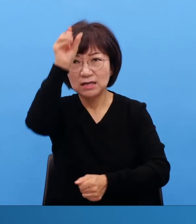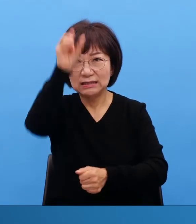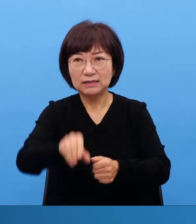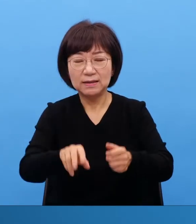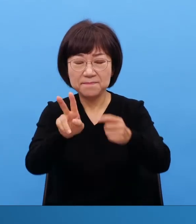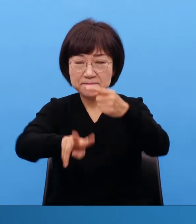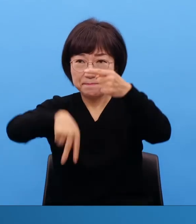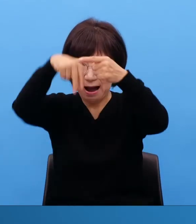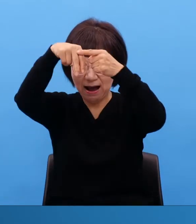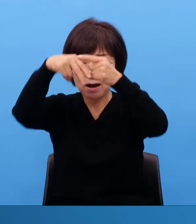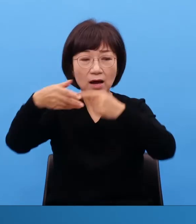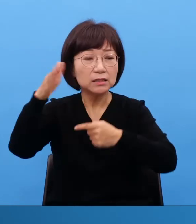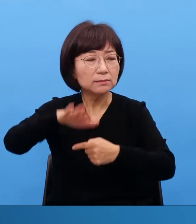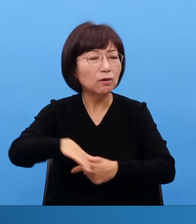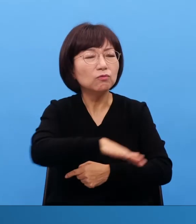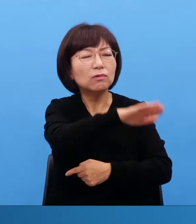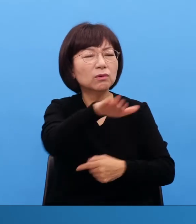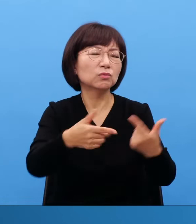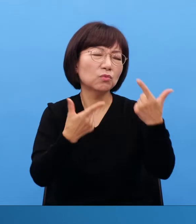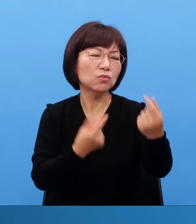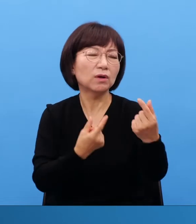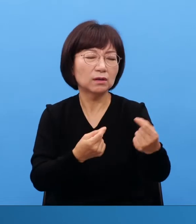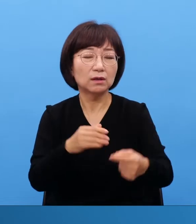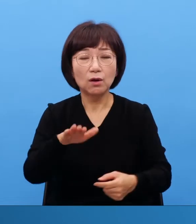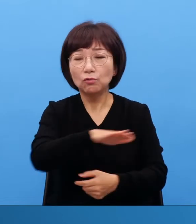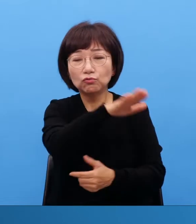우리의 모든 죄를 대신해서 십자가 진거에요